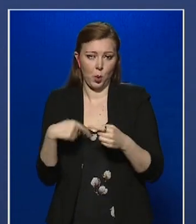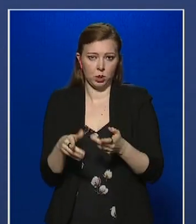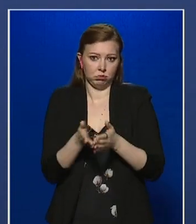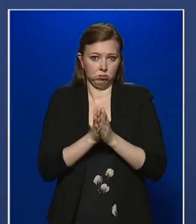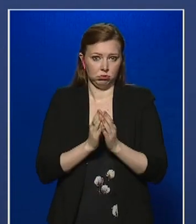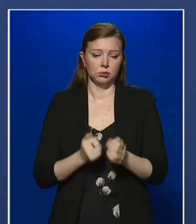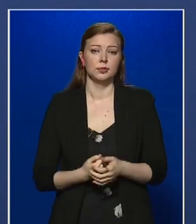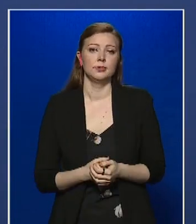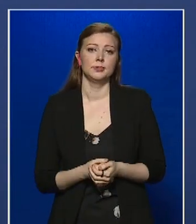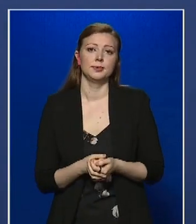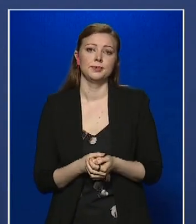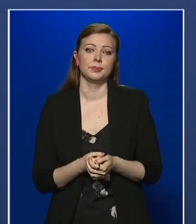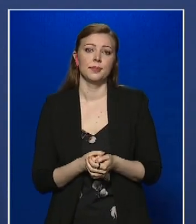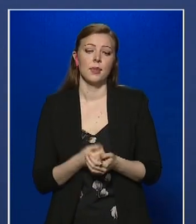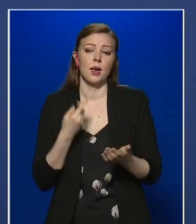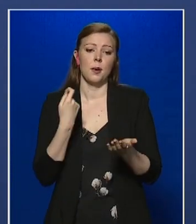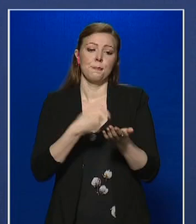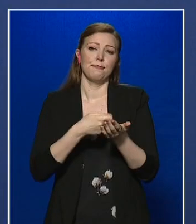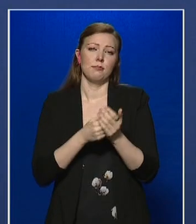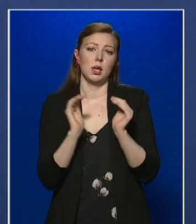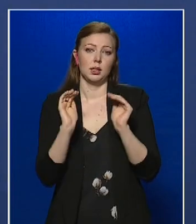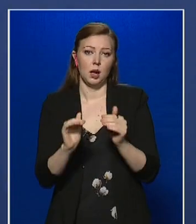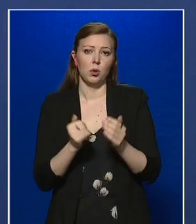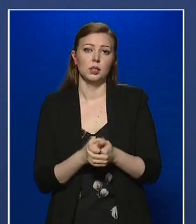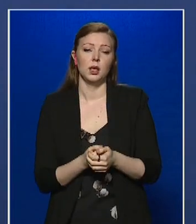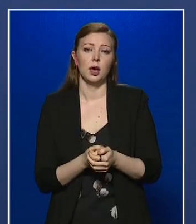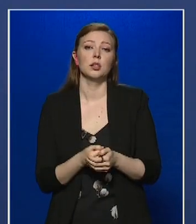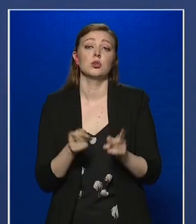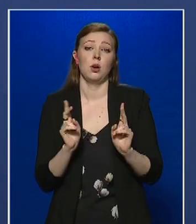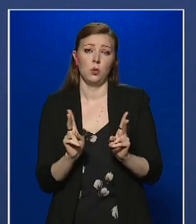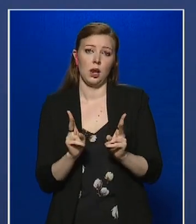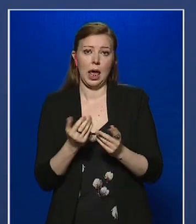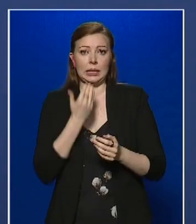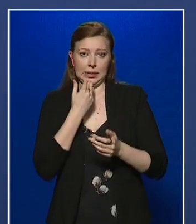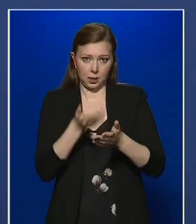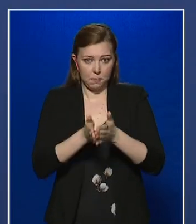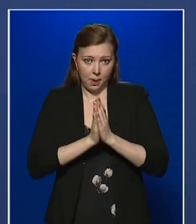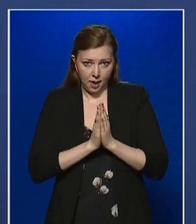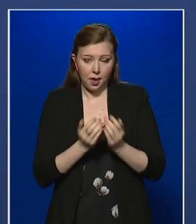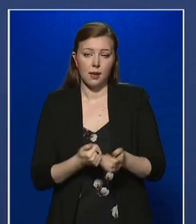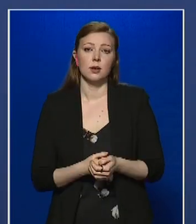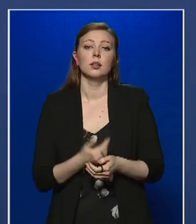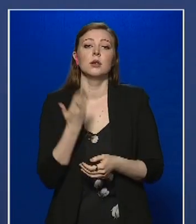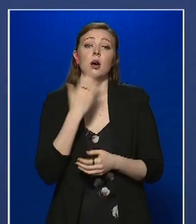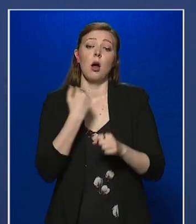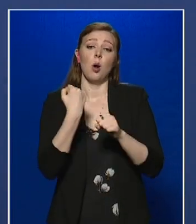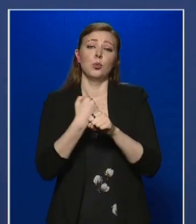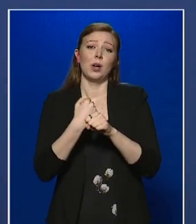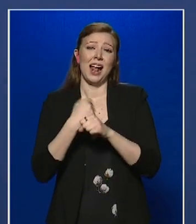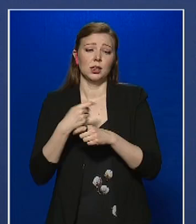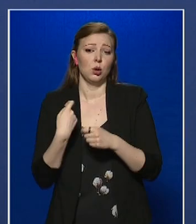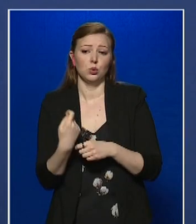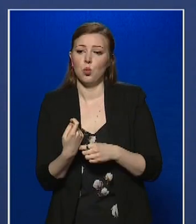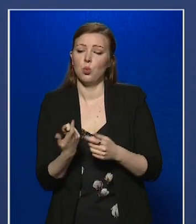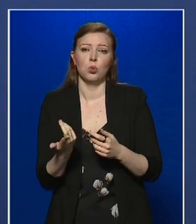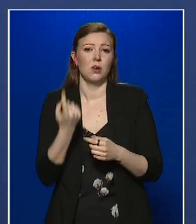ki. A bértámogatást akkor lehet igénybe venni, ha a munkáltató nem